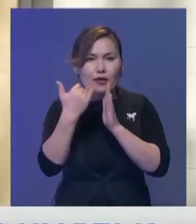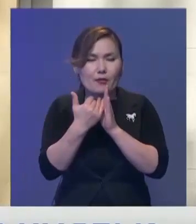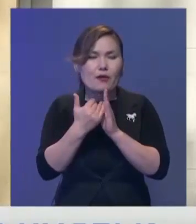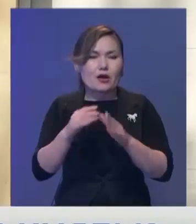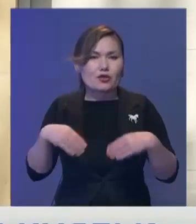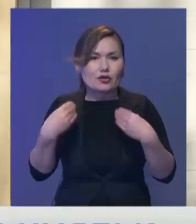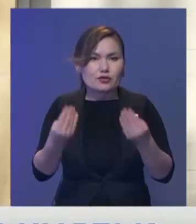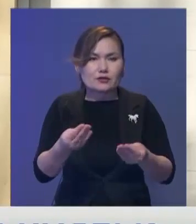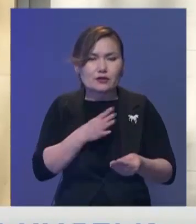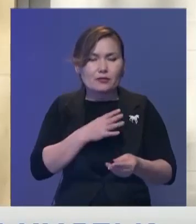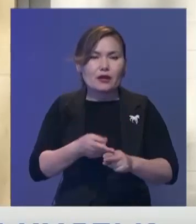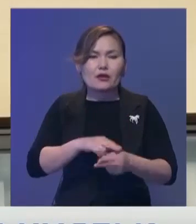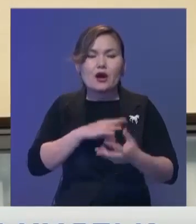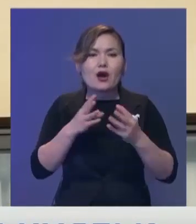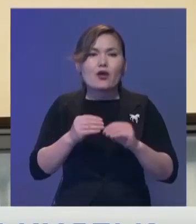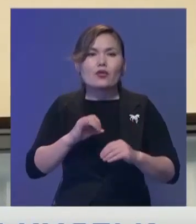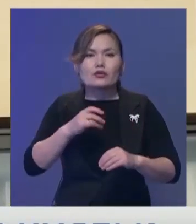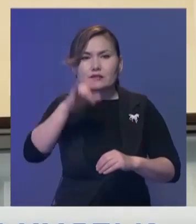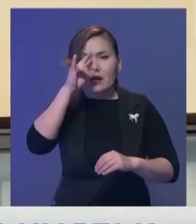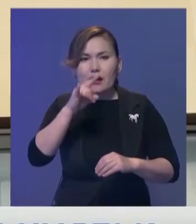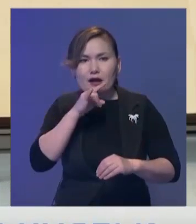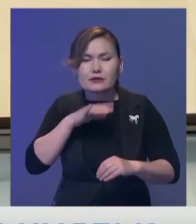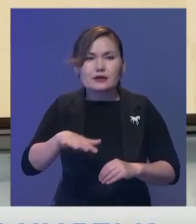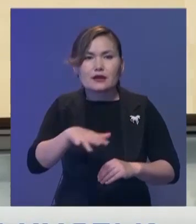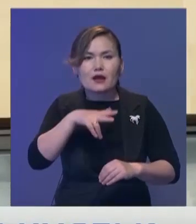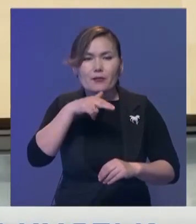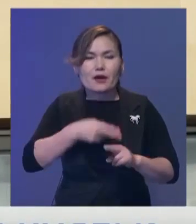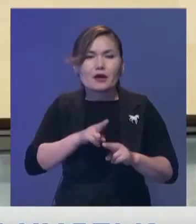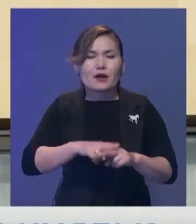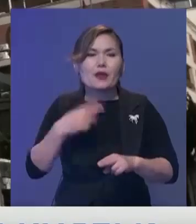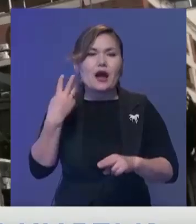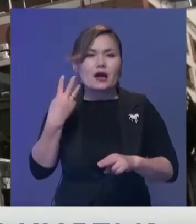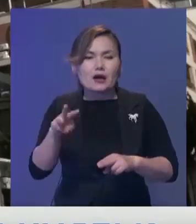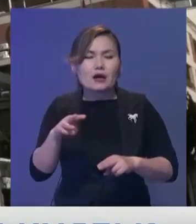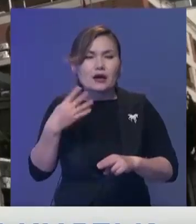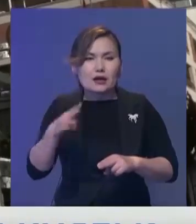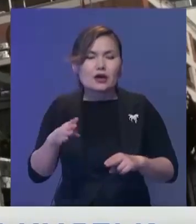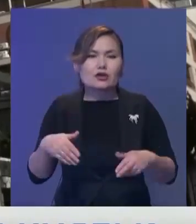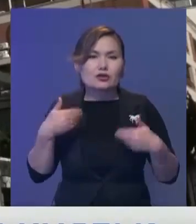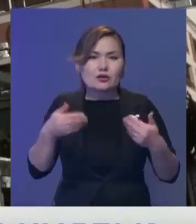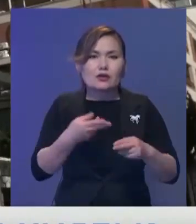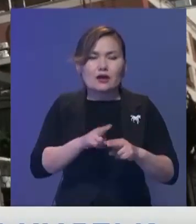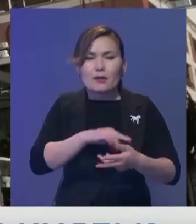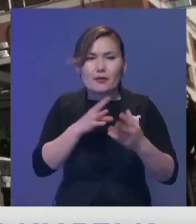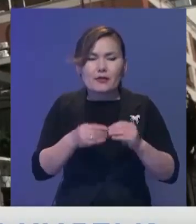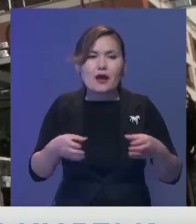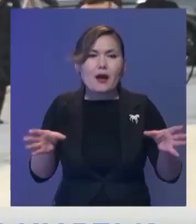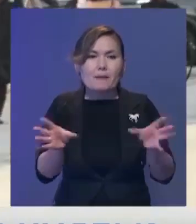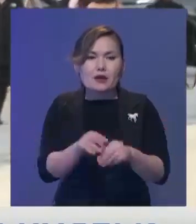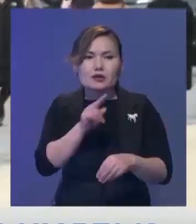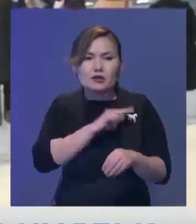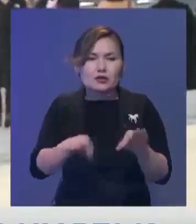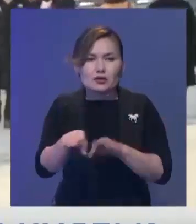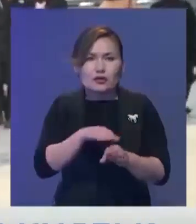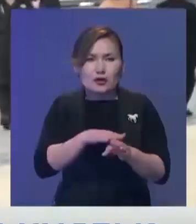Астана инвест орталығынан 13-ты Кореядағы Қазақстан елшілігіне 40-тан астам ұсынысты үсті. Барылығы дерлік бірліскен жоғалар бойынша.